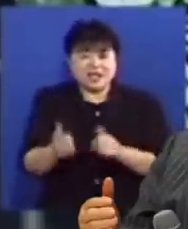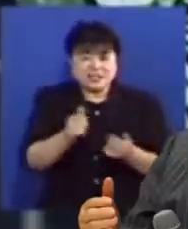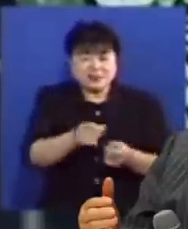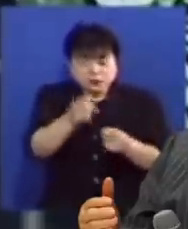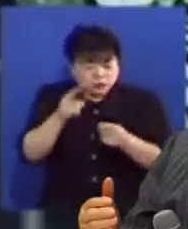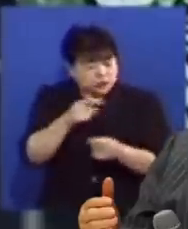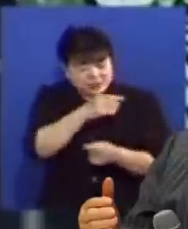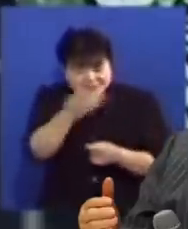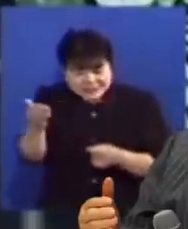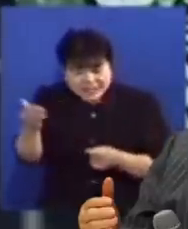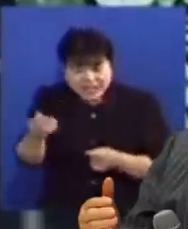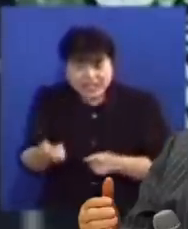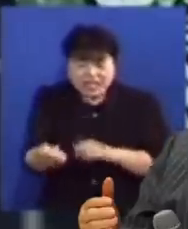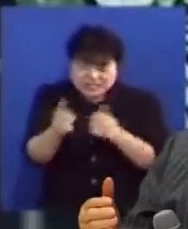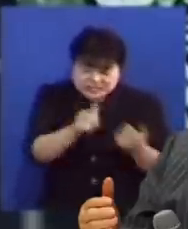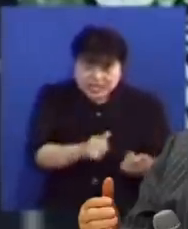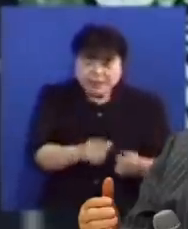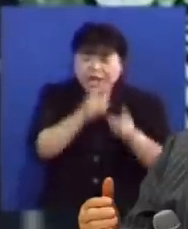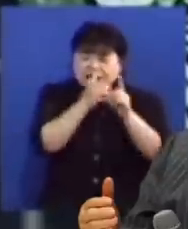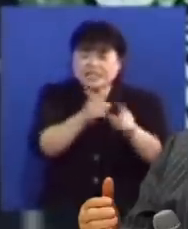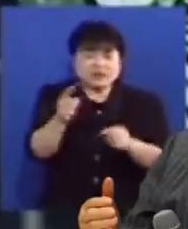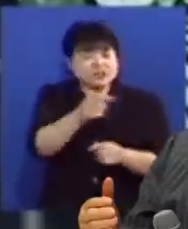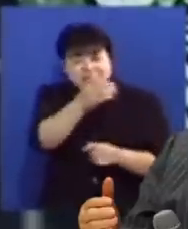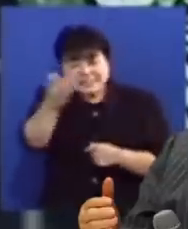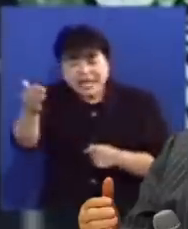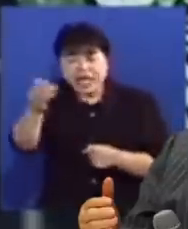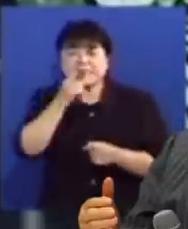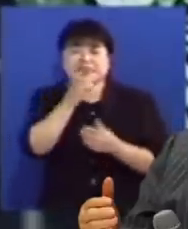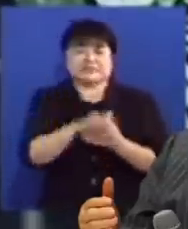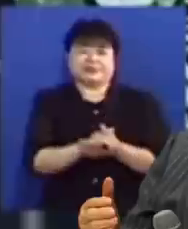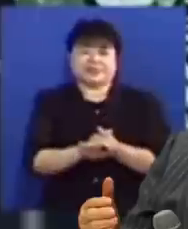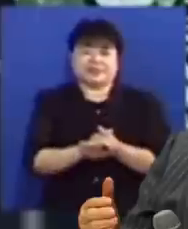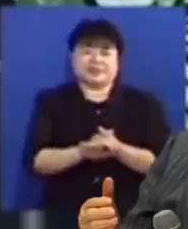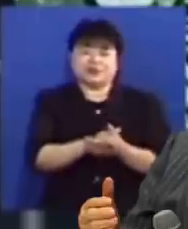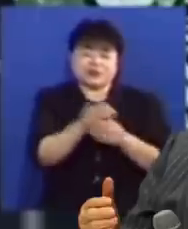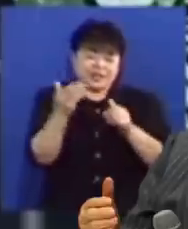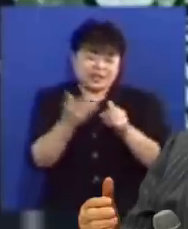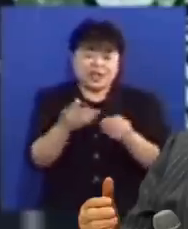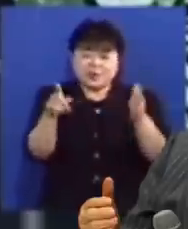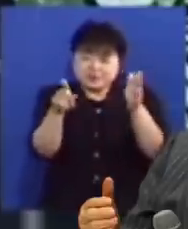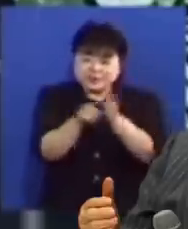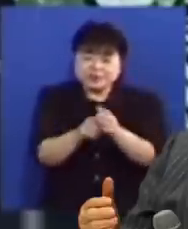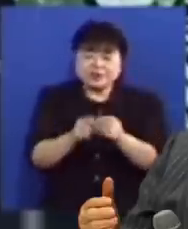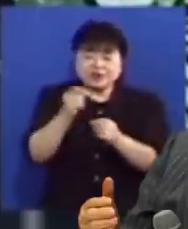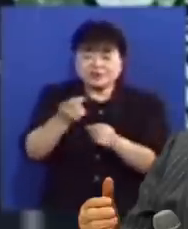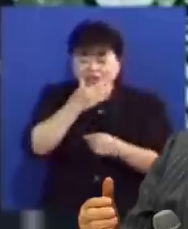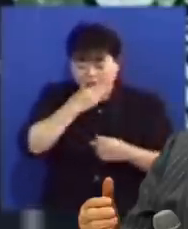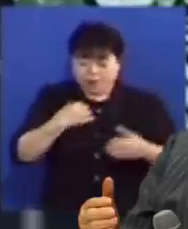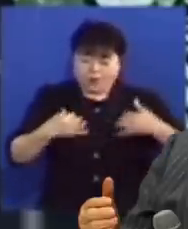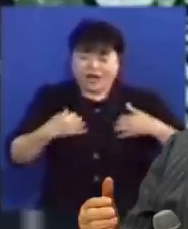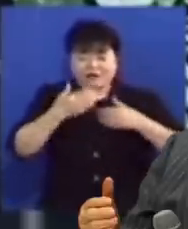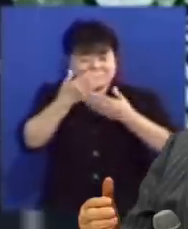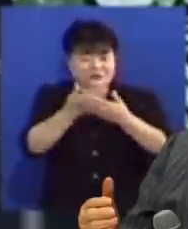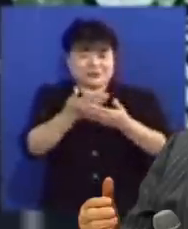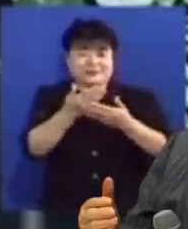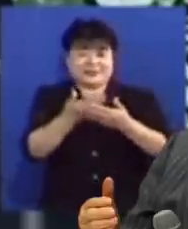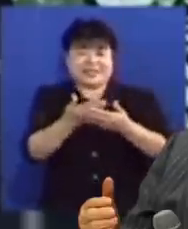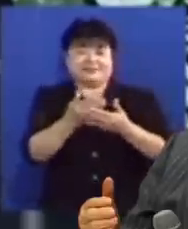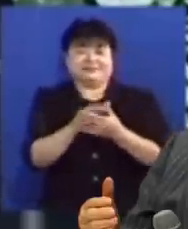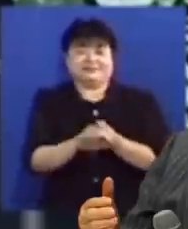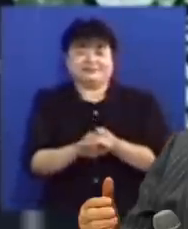어디 있느냐 사망하 너의 이기는 것이 어디 있냐고 바울은 말하는 것입니다 우리에게 믿음으로 영생복락을 주신 것입니다